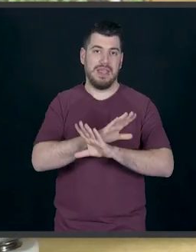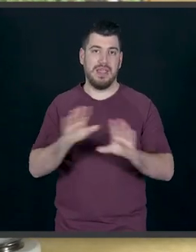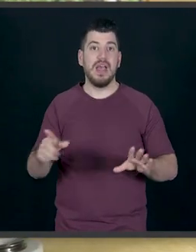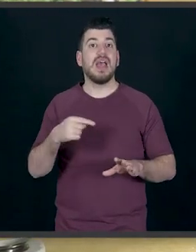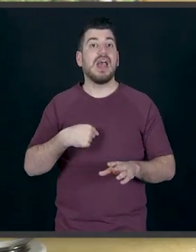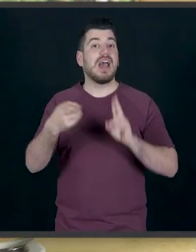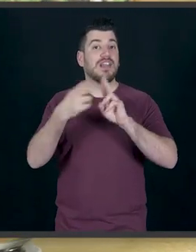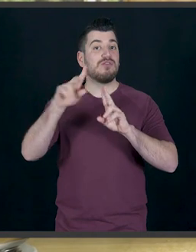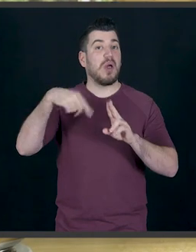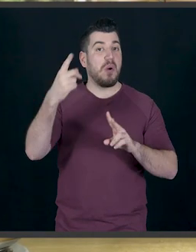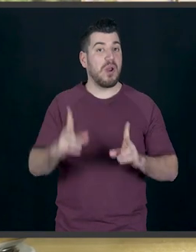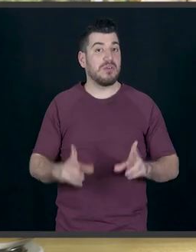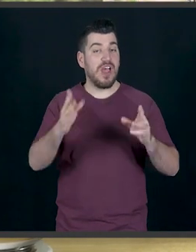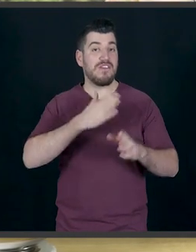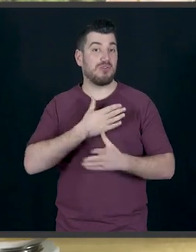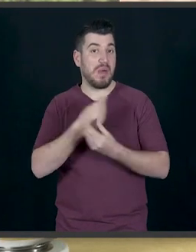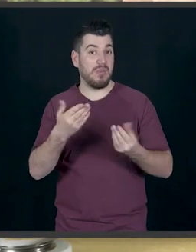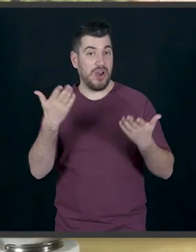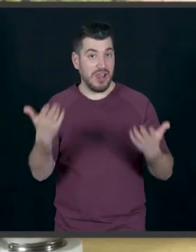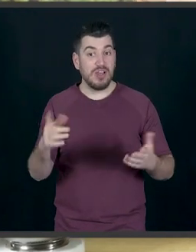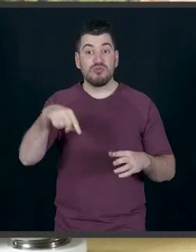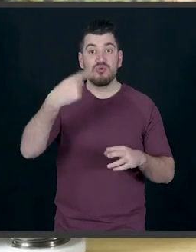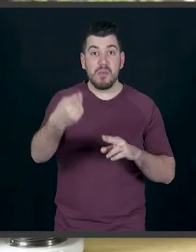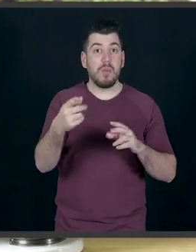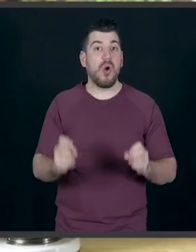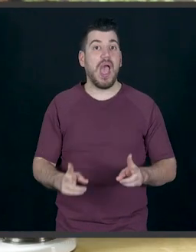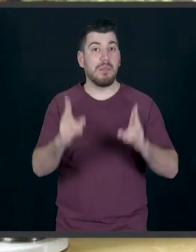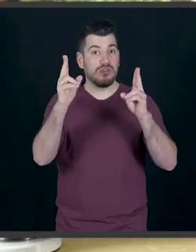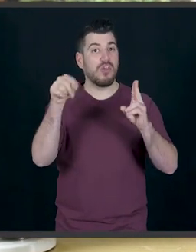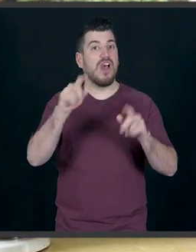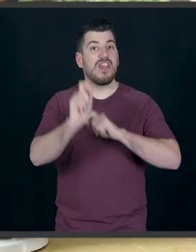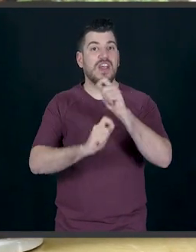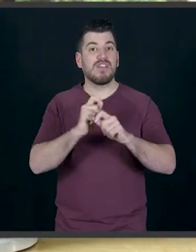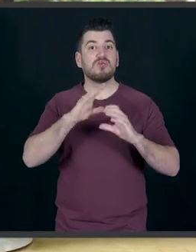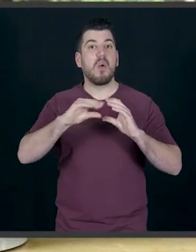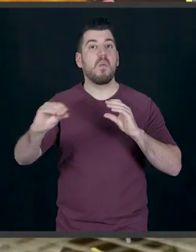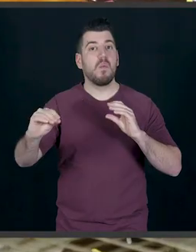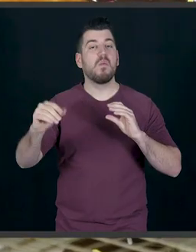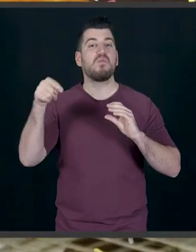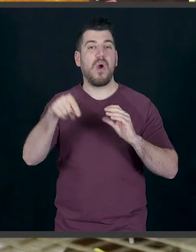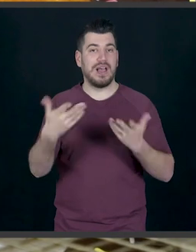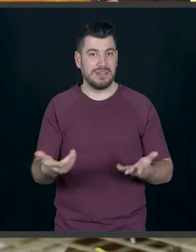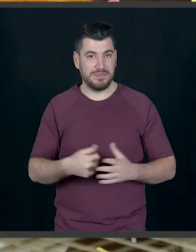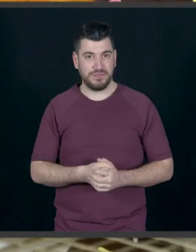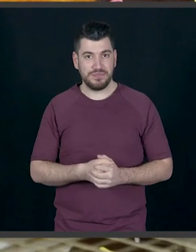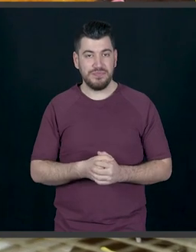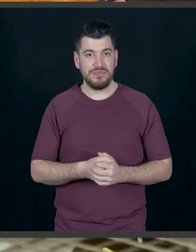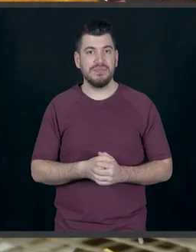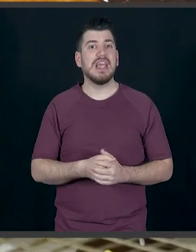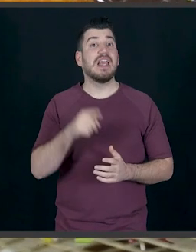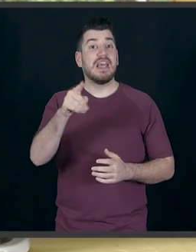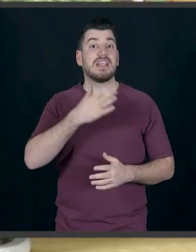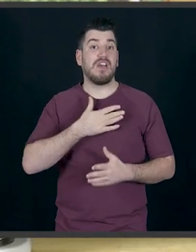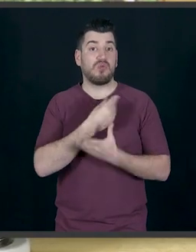Ραντεβού στο επόμενο επεισόδιο. Σας ευχαριστώ για άλλη μια φορά. Στο επόμενο επεισόδιο θα φτιάξουμε μπουγάτσα. Σας προετοιμάζω για να μην λέτε ότι δεν σας τα λέω από πριν.